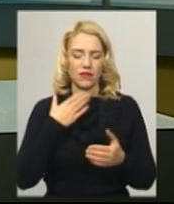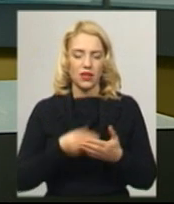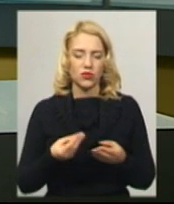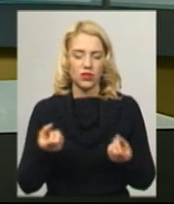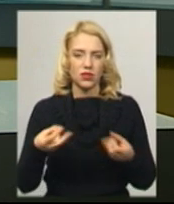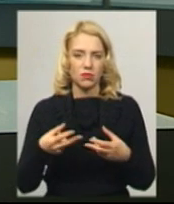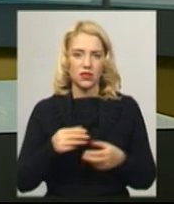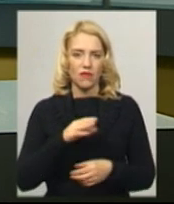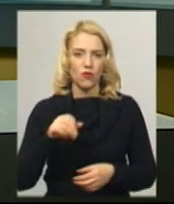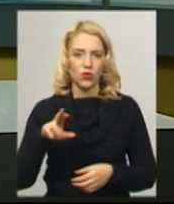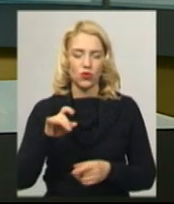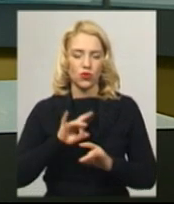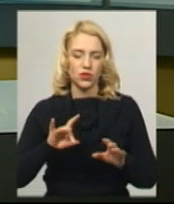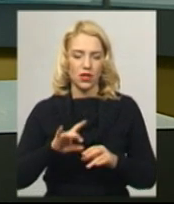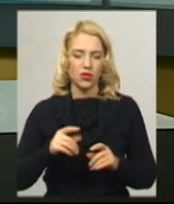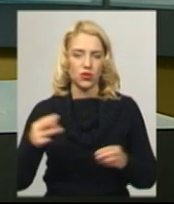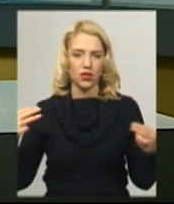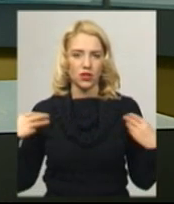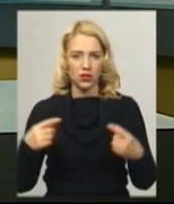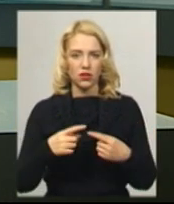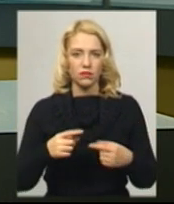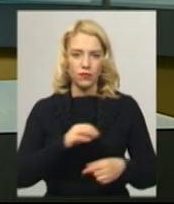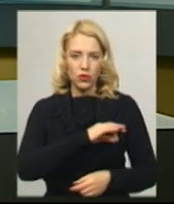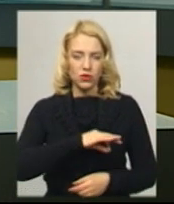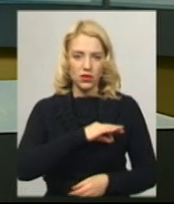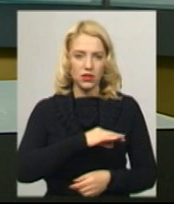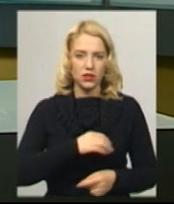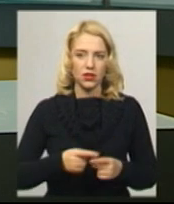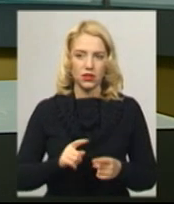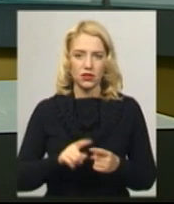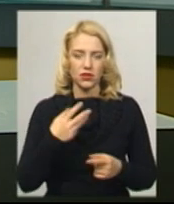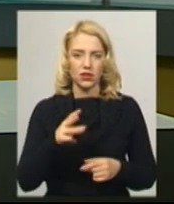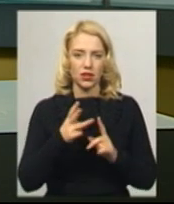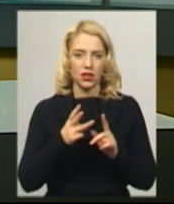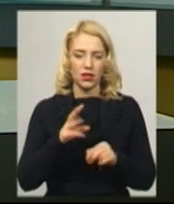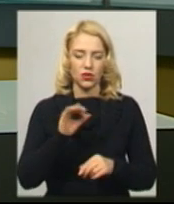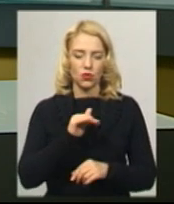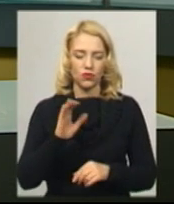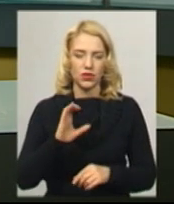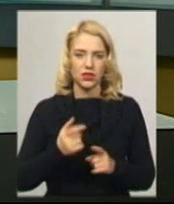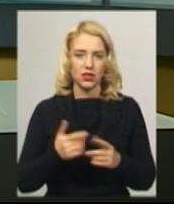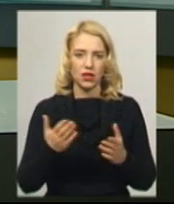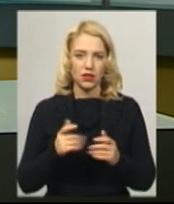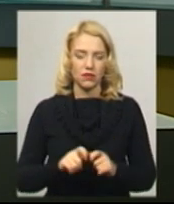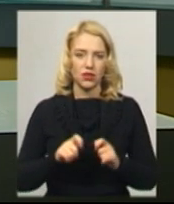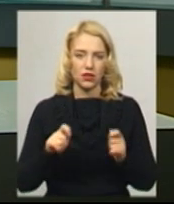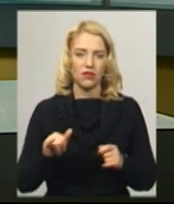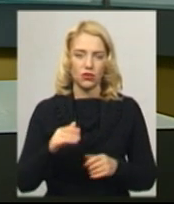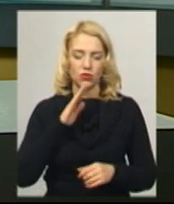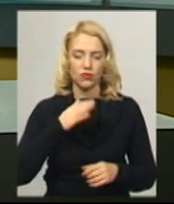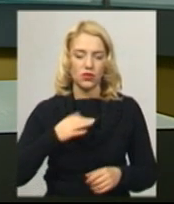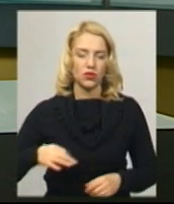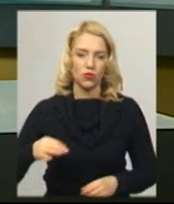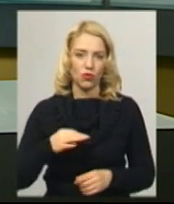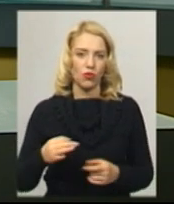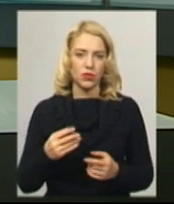спецфонду, каже начальник юстиції Хмельницької області Віктор Худняк. Це вже третій офіс «Опенспейс», який відкривають у області. Як все